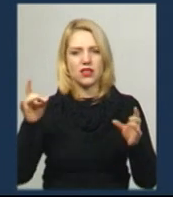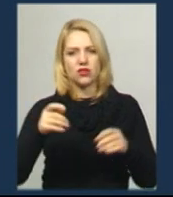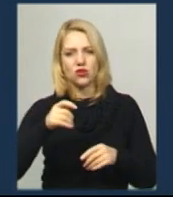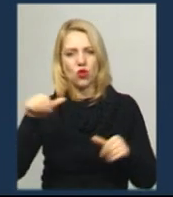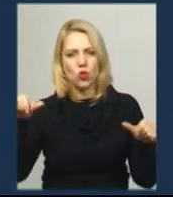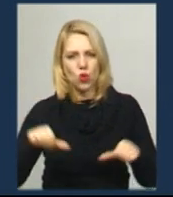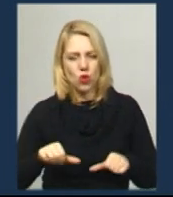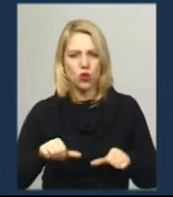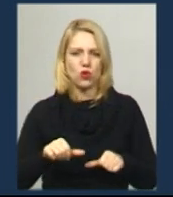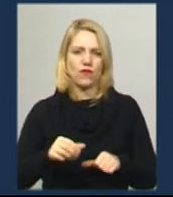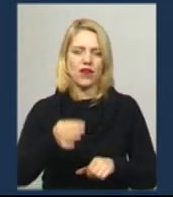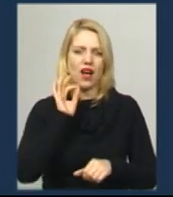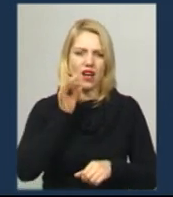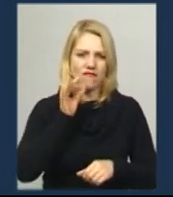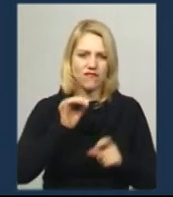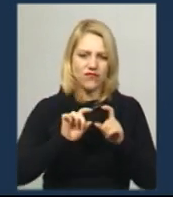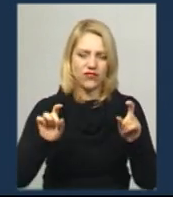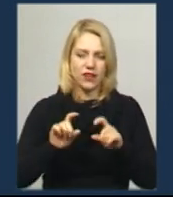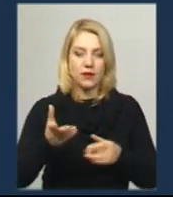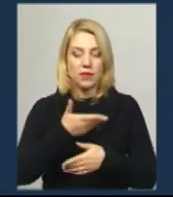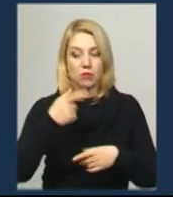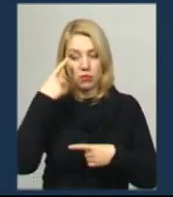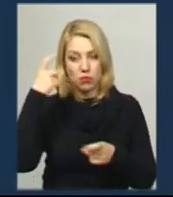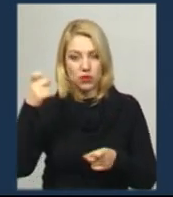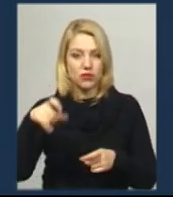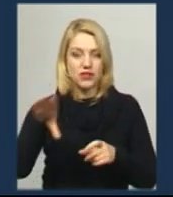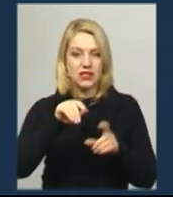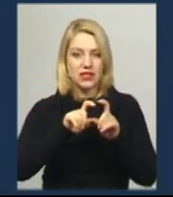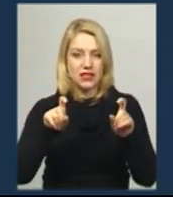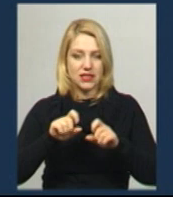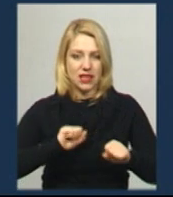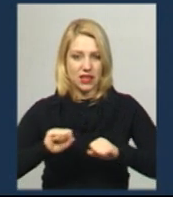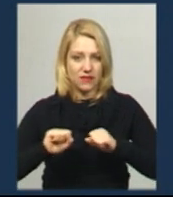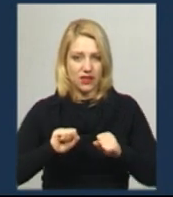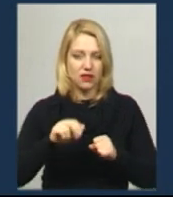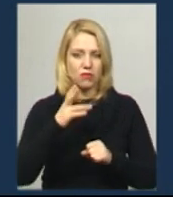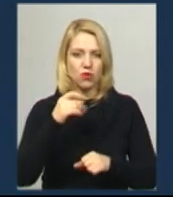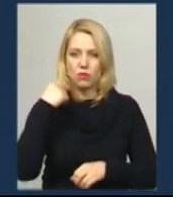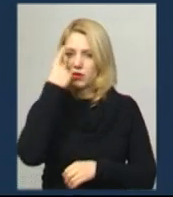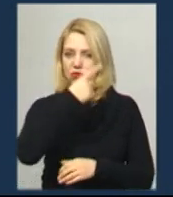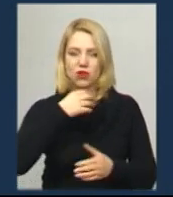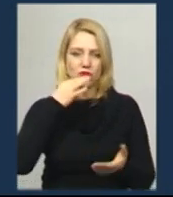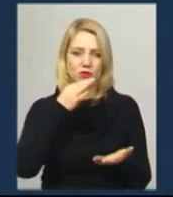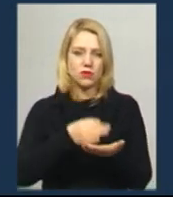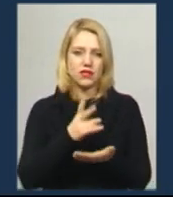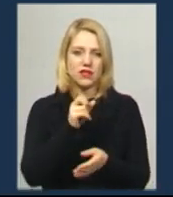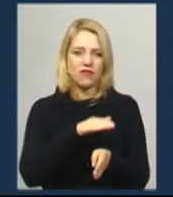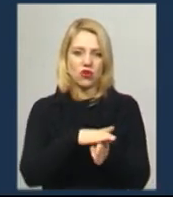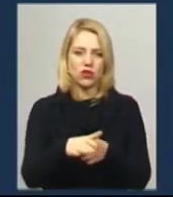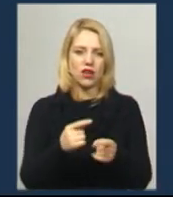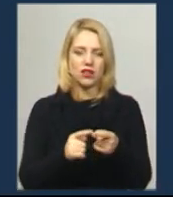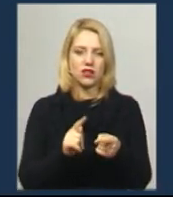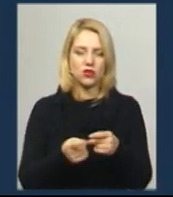кафе. Ми попередили керівників закладів установ організацій всіх підприємств про персональну відповідальність за виконання цього